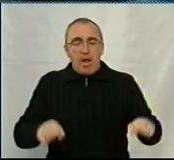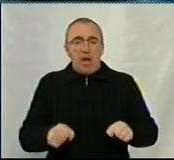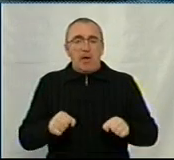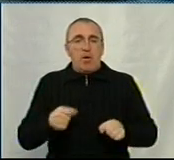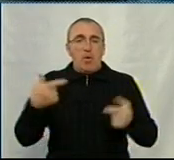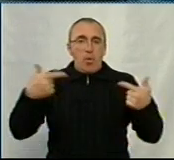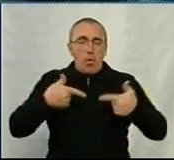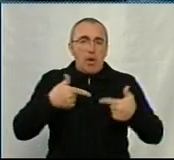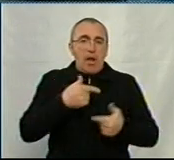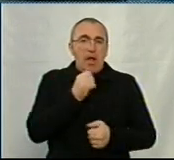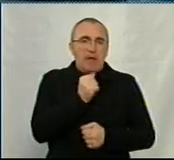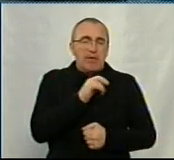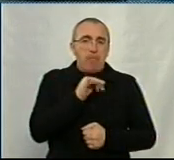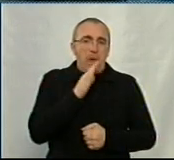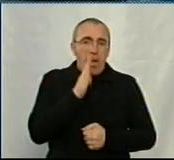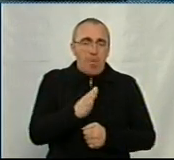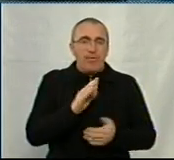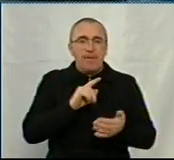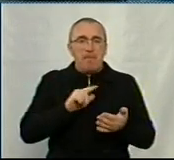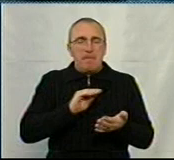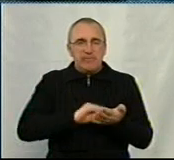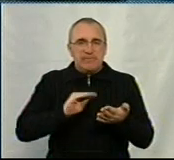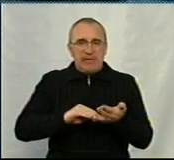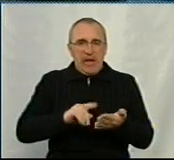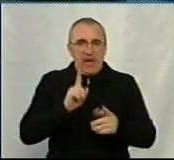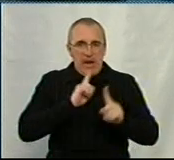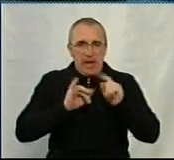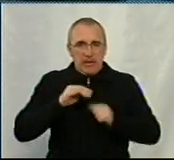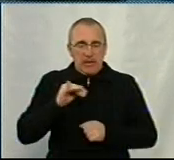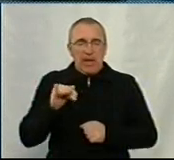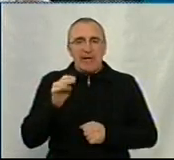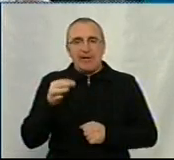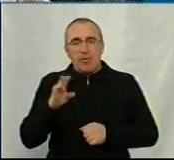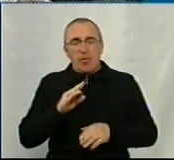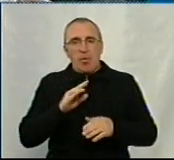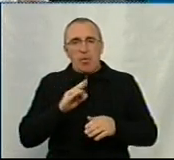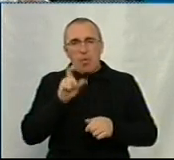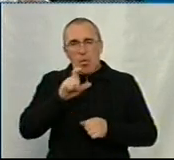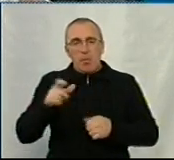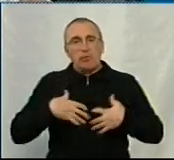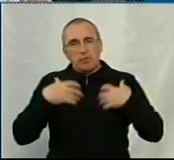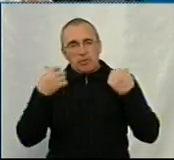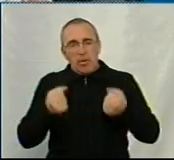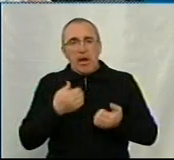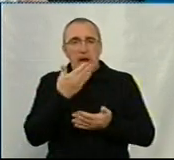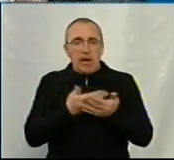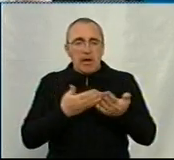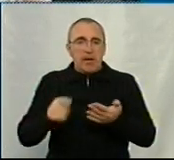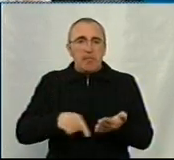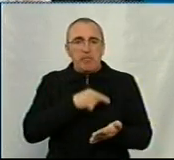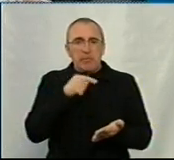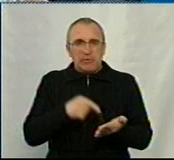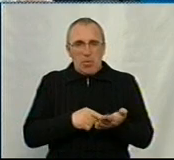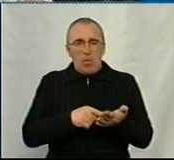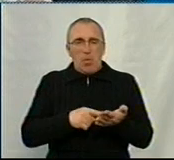студії Андрій Табалов, секретар міської ради, добрий вечір. І Іван Касьяненко, директор регіонального центру громадського здоров'я, радник міського голови санітарно